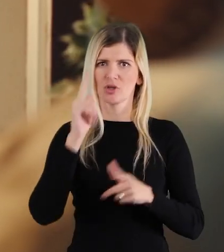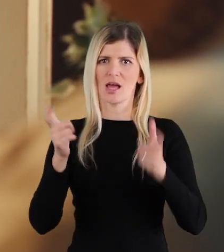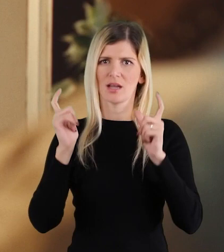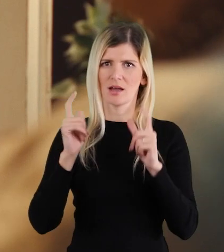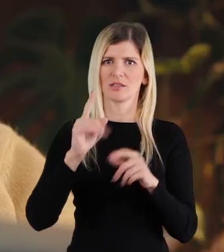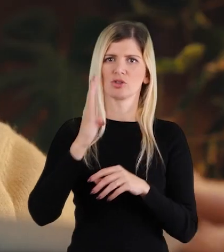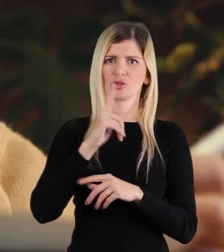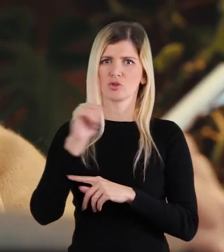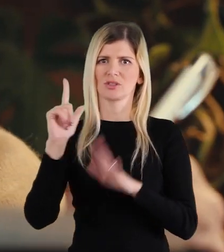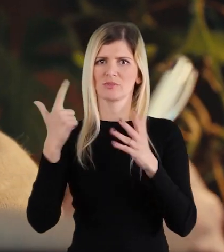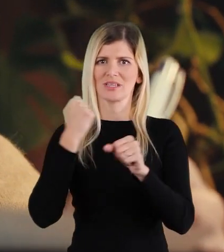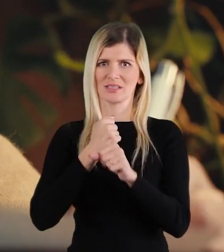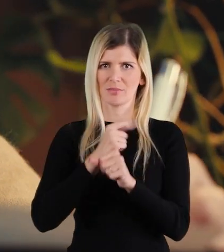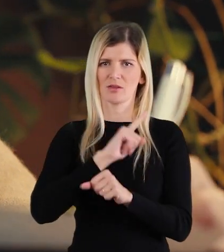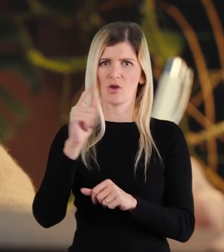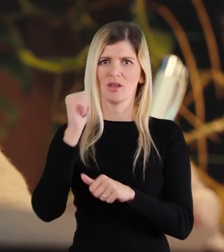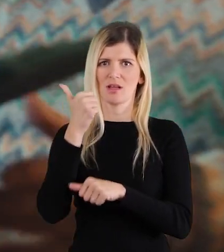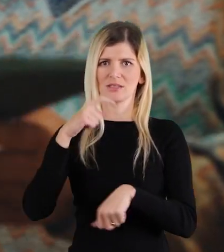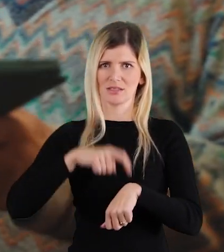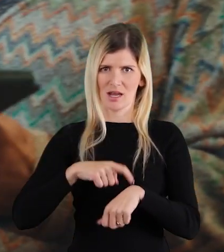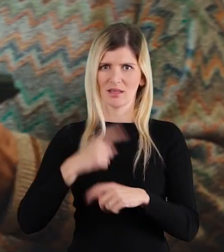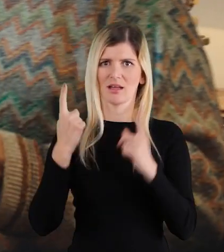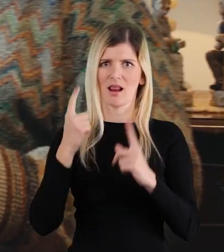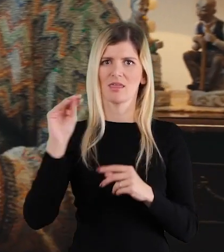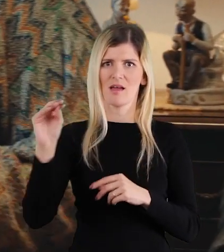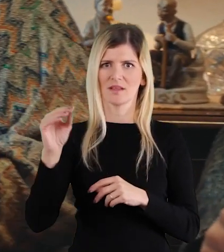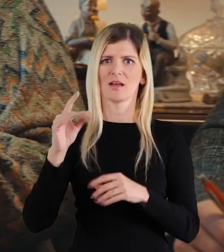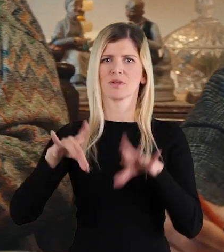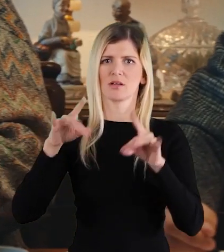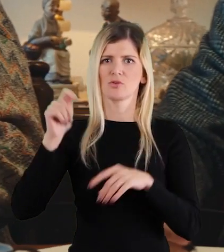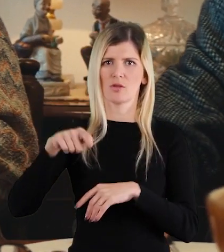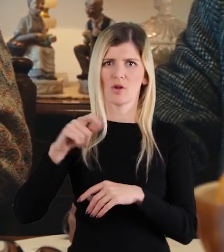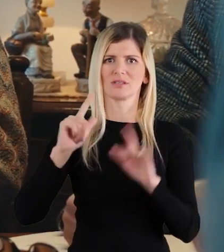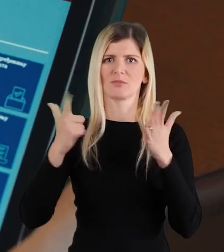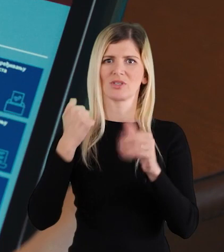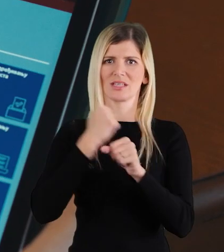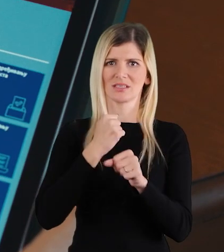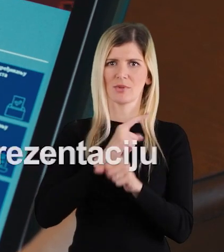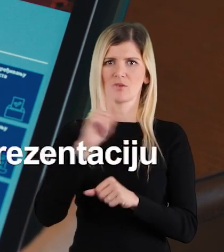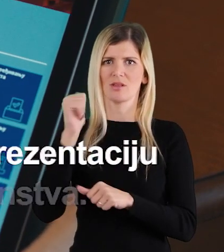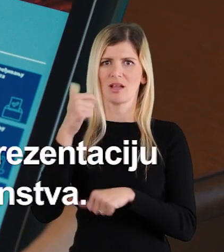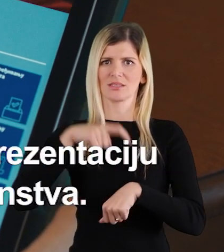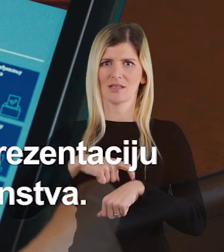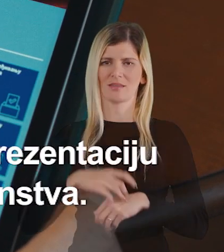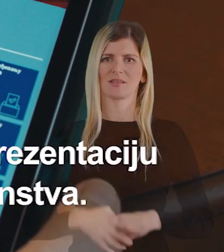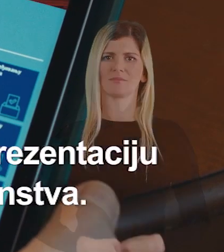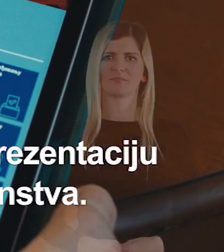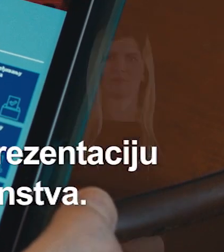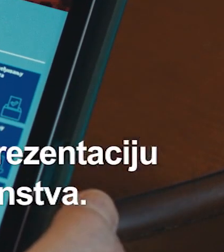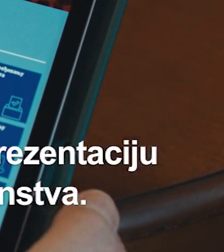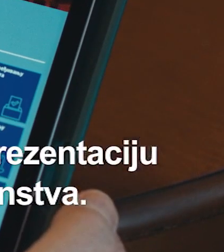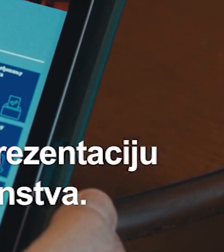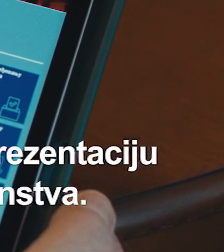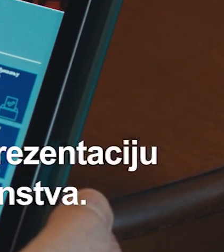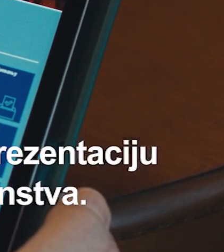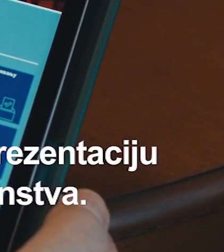glasovati doma ukoliko obavijeste izbornu povjerenstvu u svojoj općini ili gradu od 14. prosinca do 11 sati na dan glasovanja ili birački odbor do 11 sati na dan